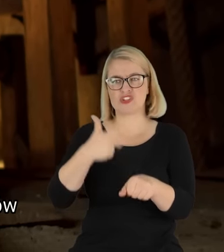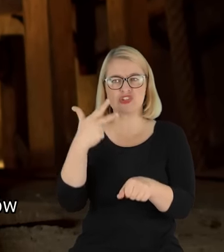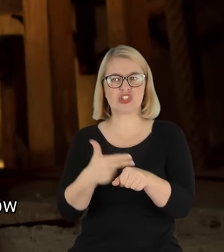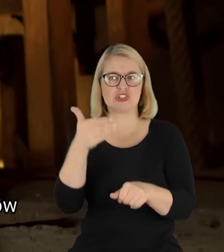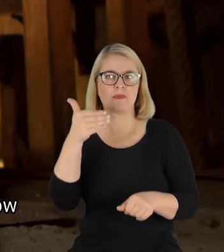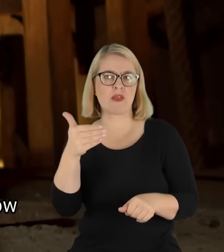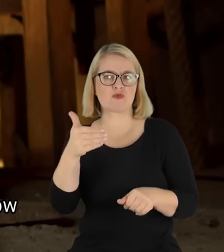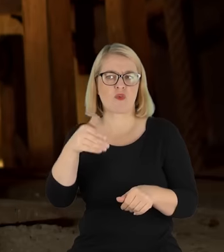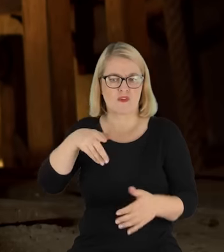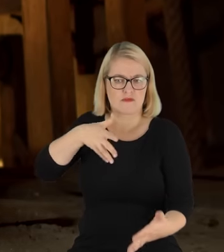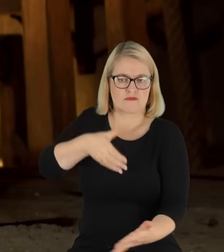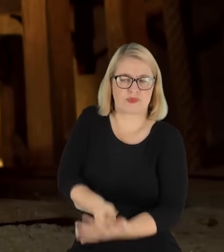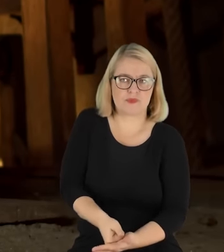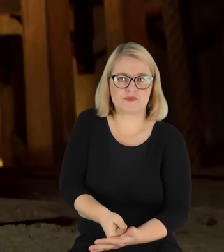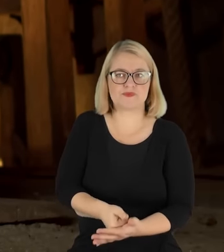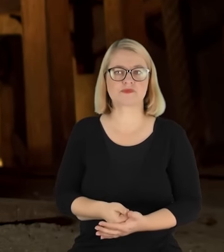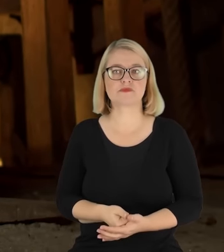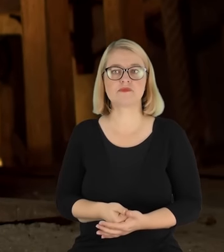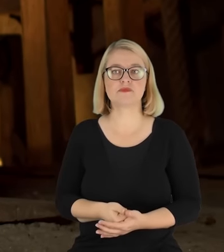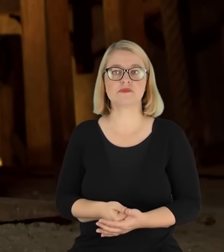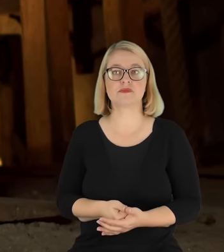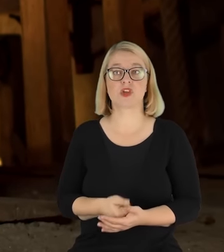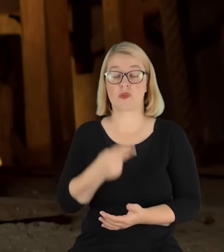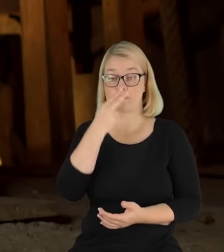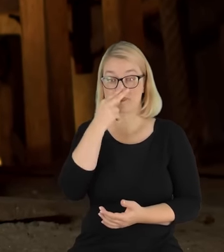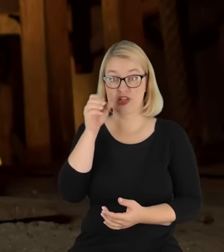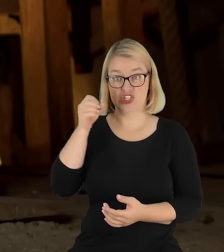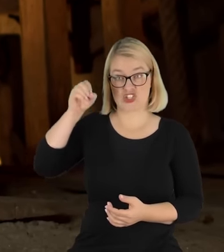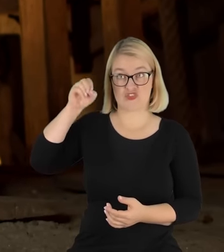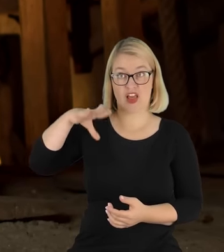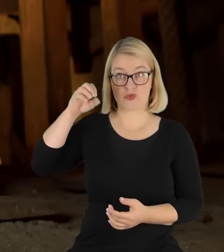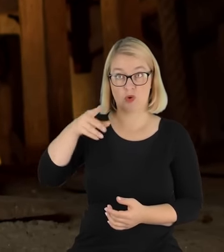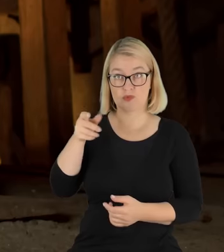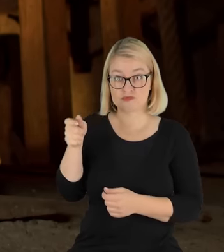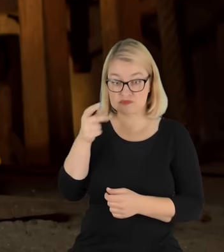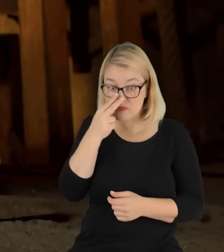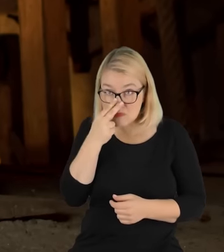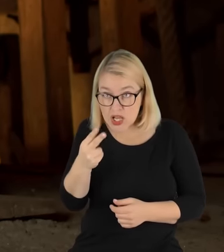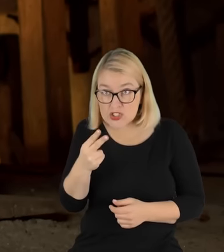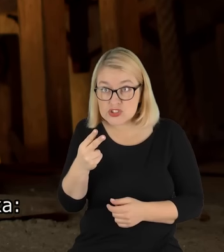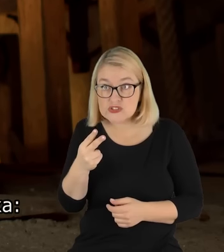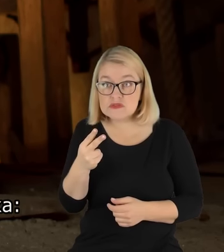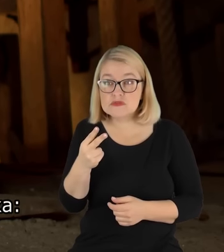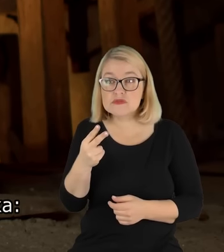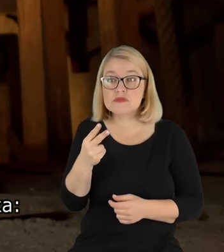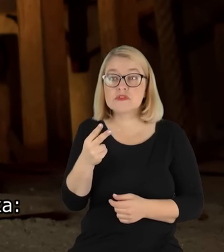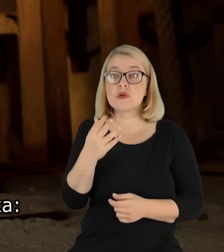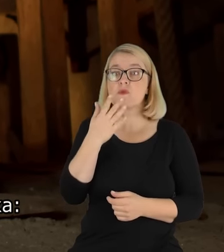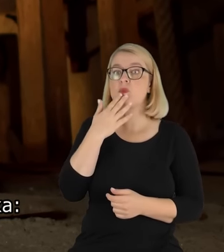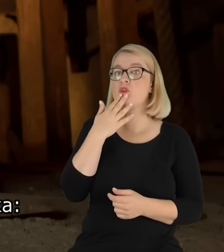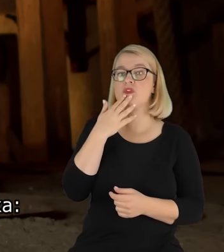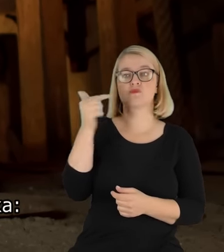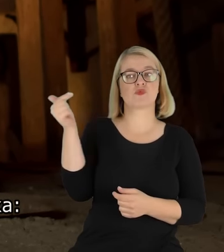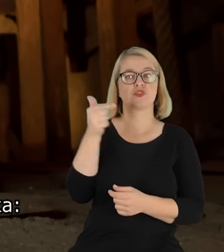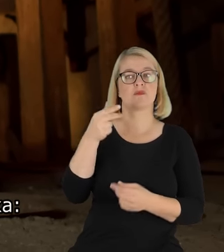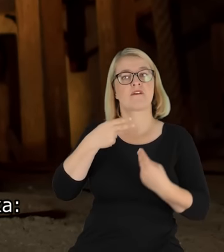do tego szybika i on zaświecił lampą, zobaczył i mówił do tego